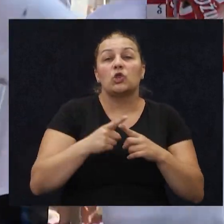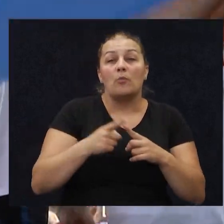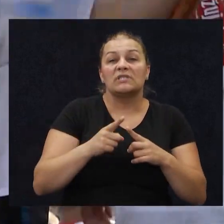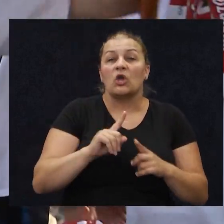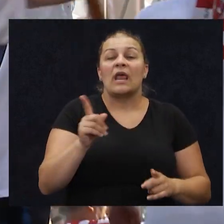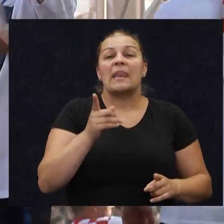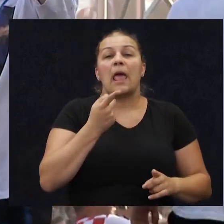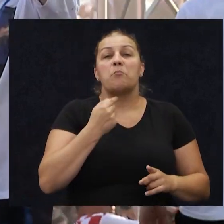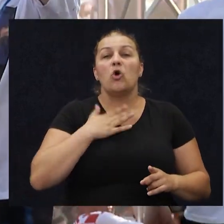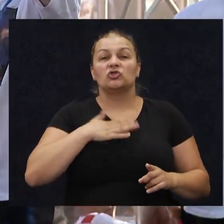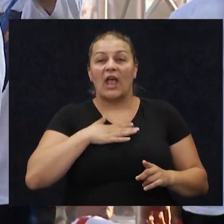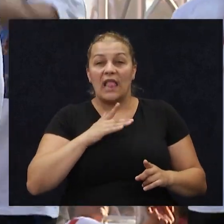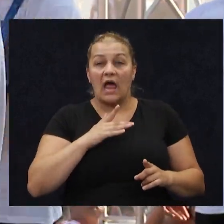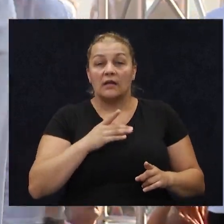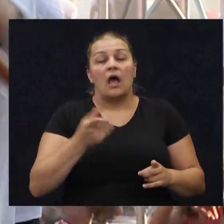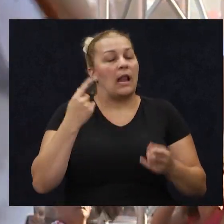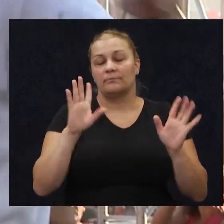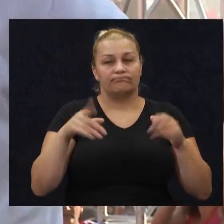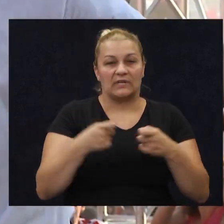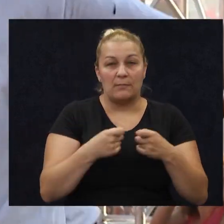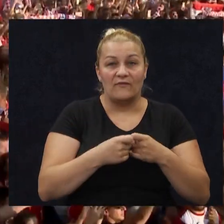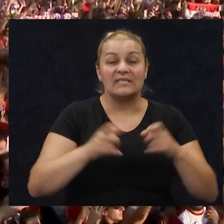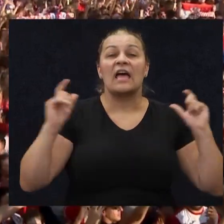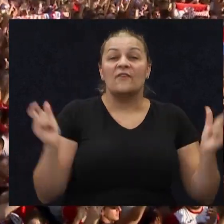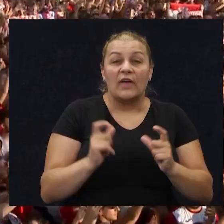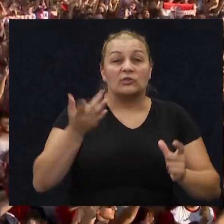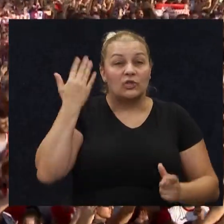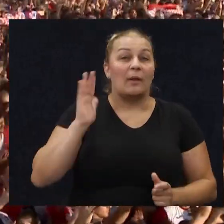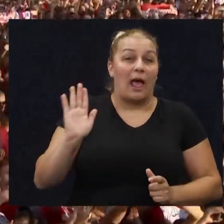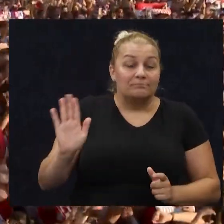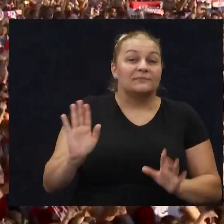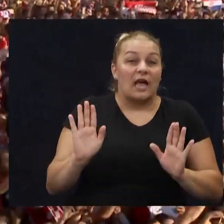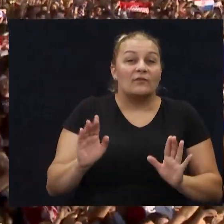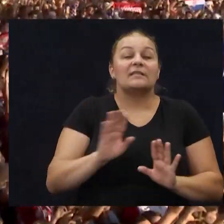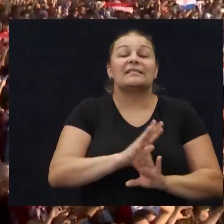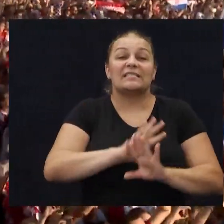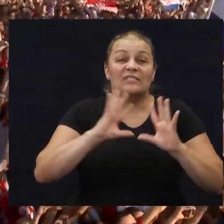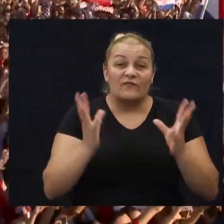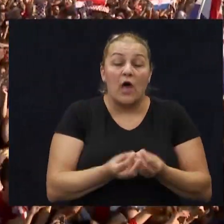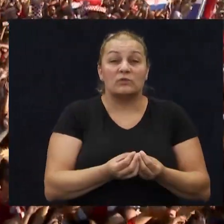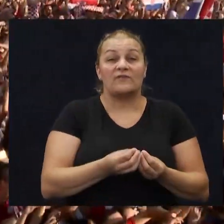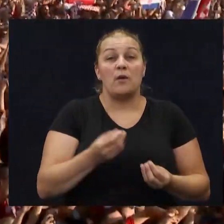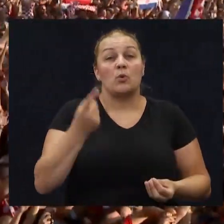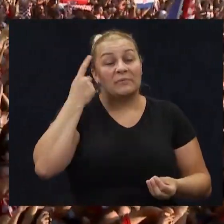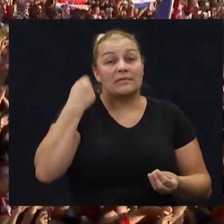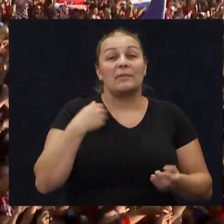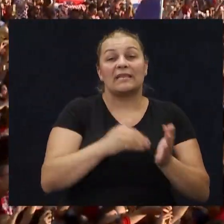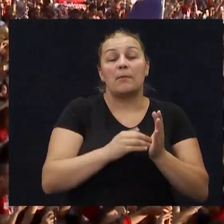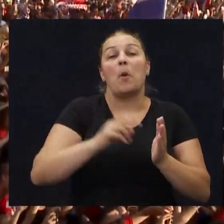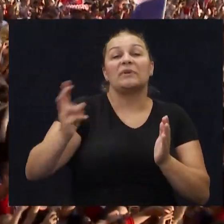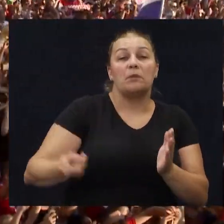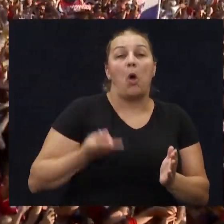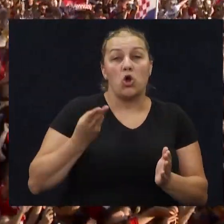nepoželjan, ali nema veze, ono, fešta je bila, kakva je bila i sve u svemu, mislim da trebamo biti